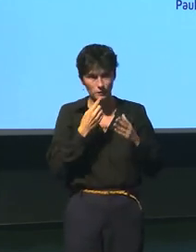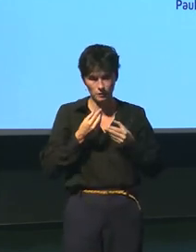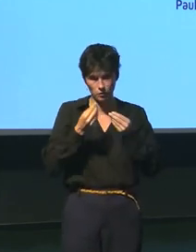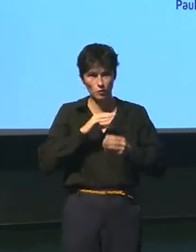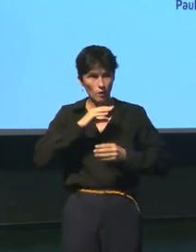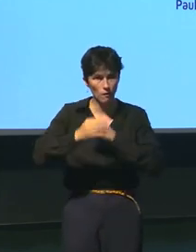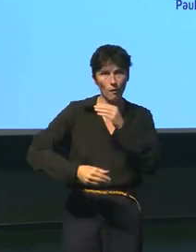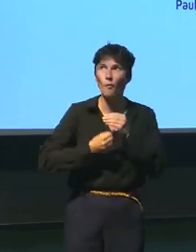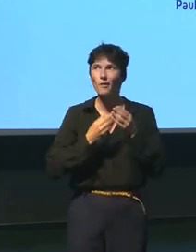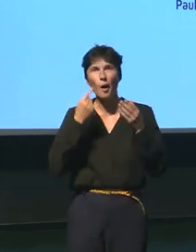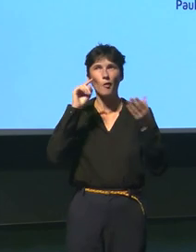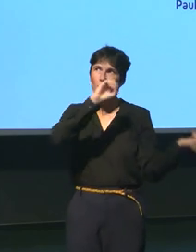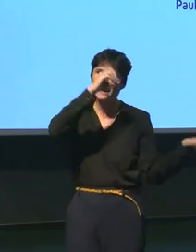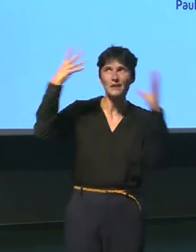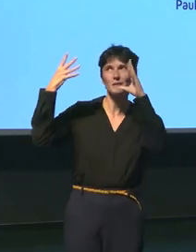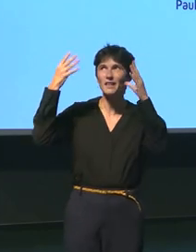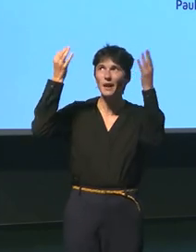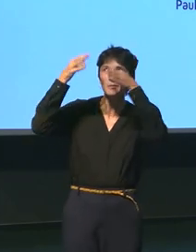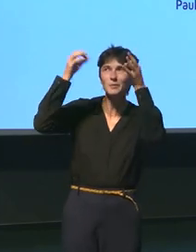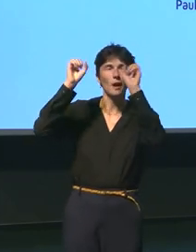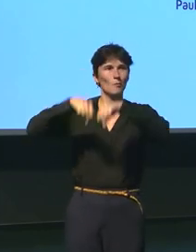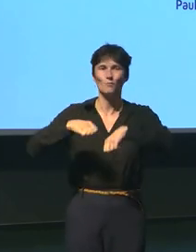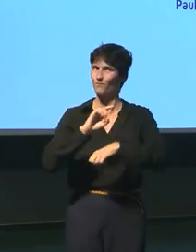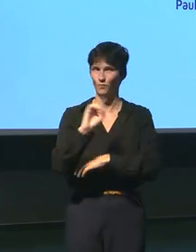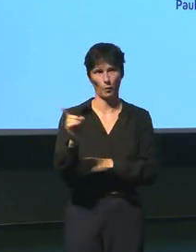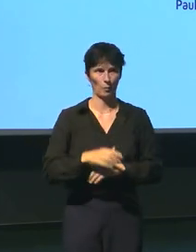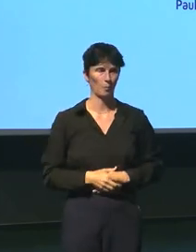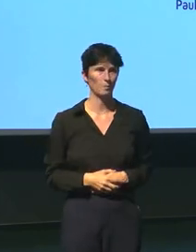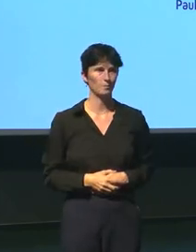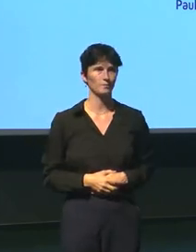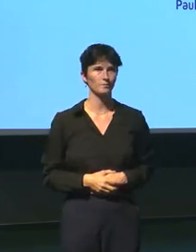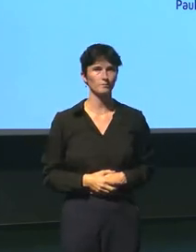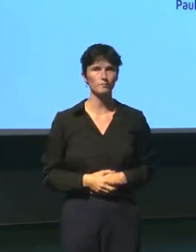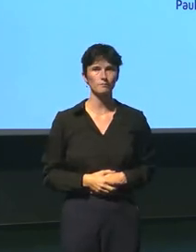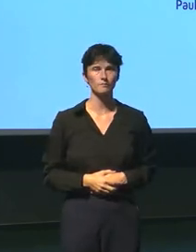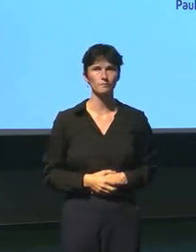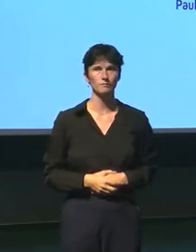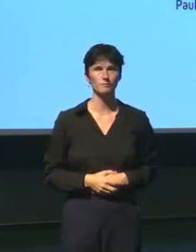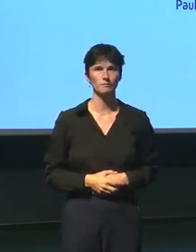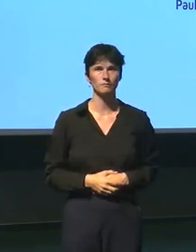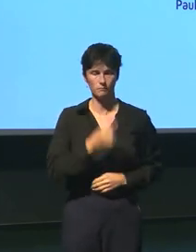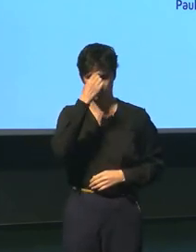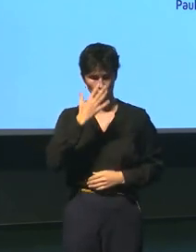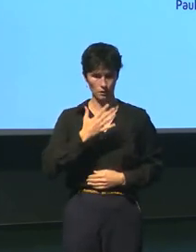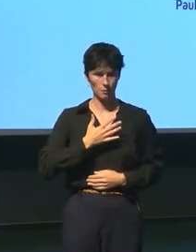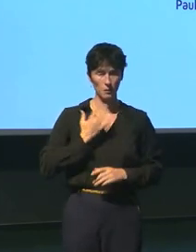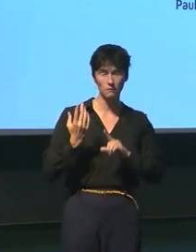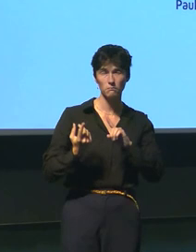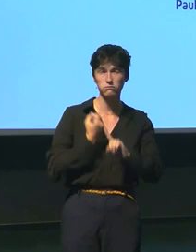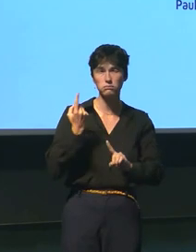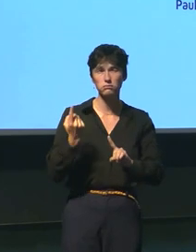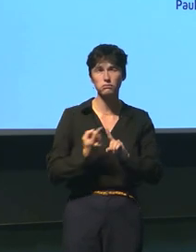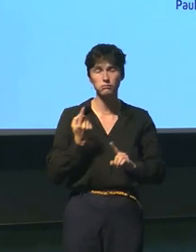fertile et imaginaire pour reprendre la question d'AirVoo donc moi je pense que oui il est fondamental que